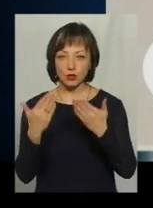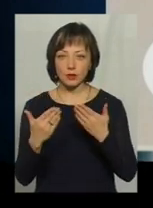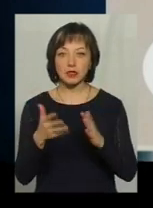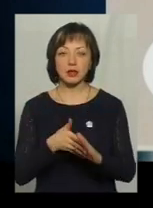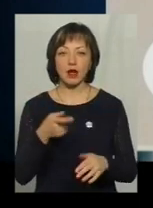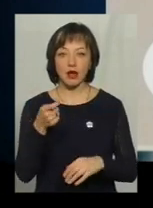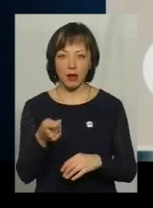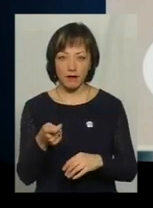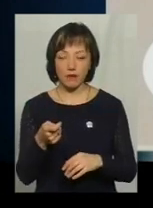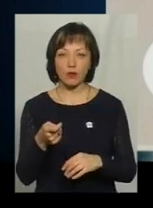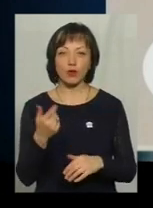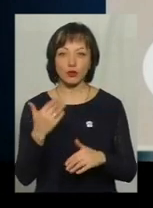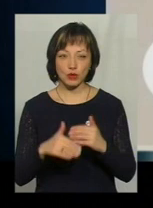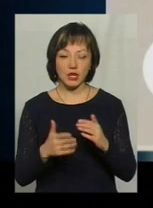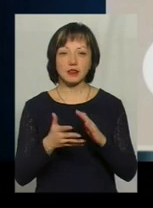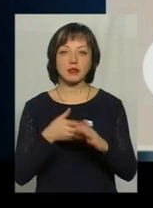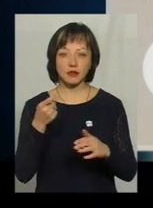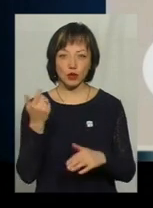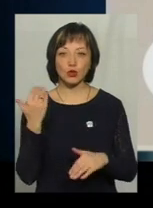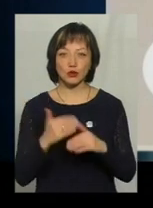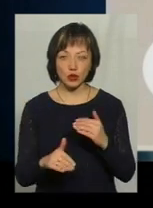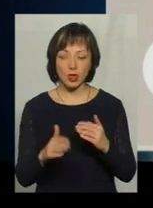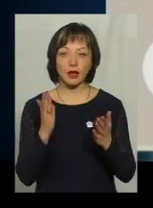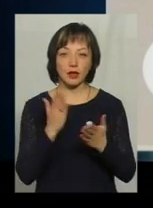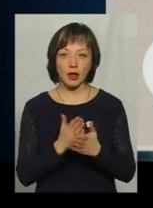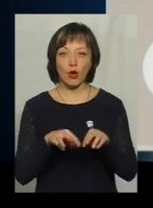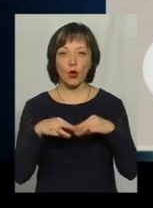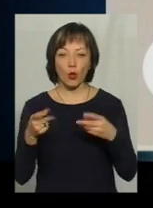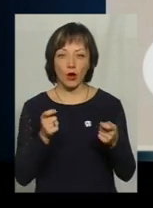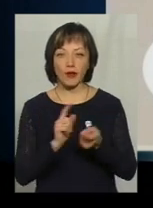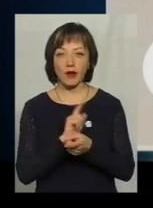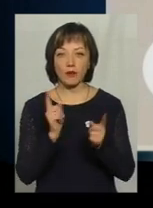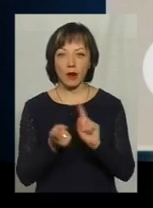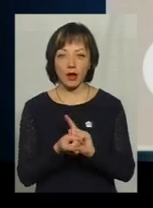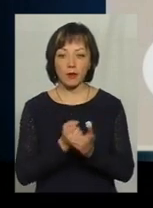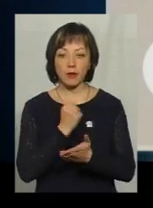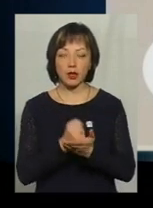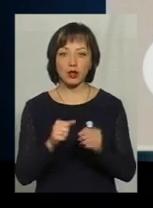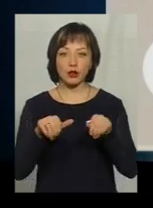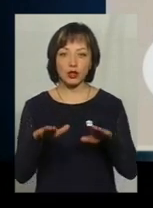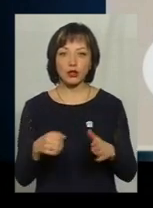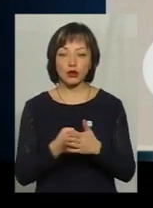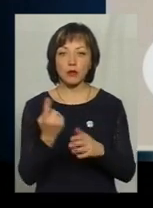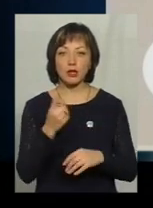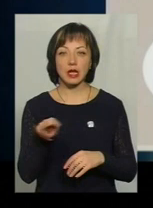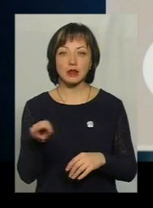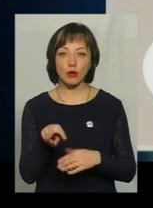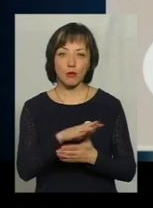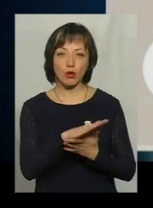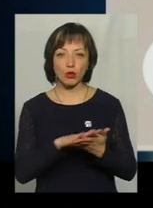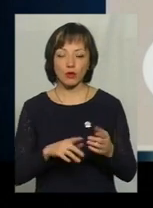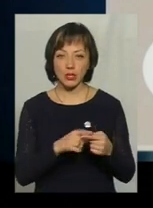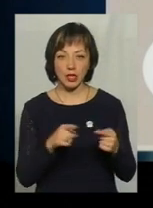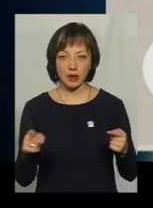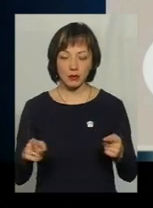заяви. Власне, вже звернулися. Урядом, опаки, прийнято рішення, яким до першого листопада продовжили термін.